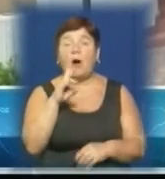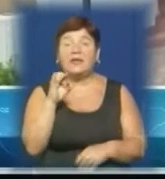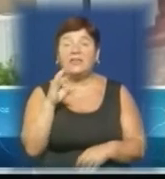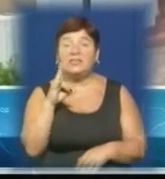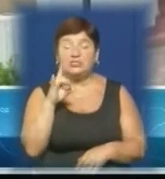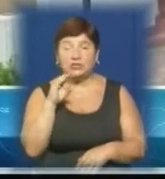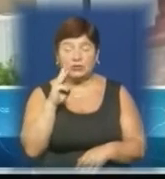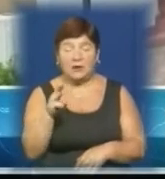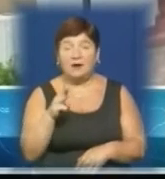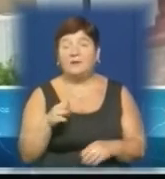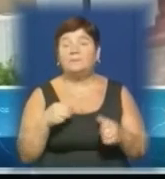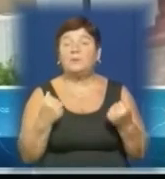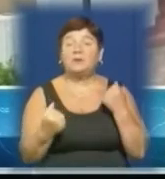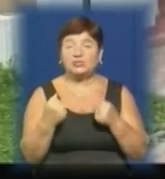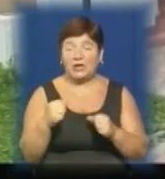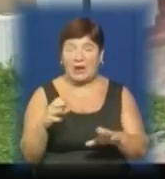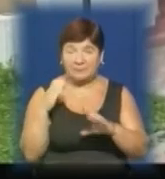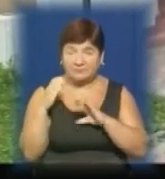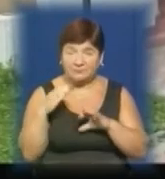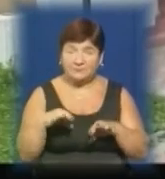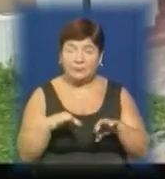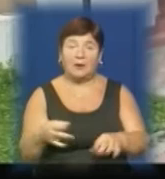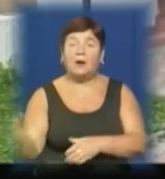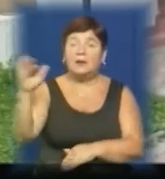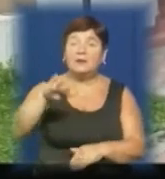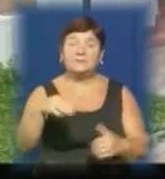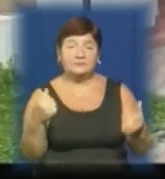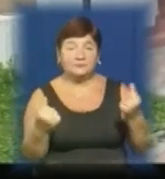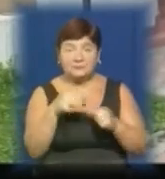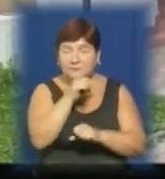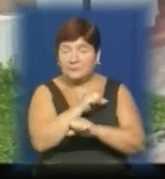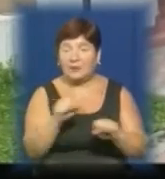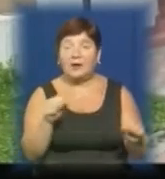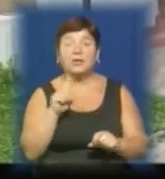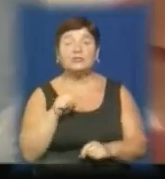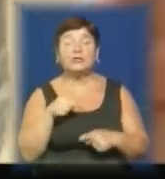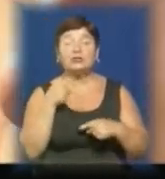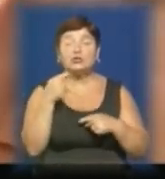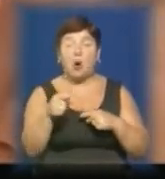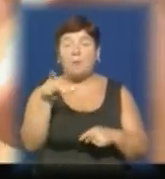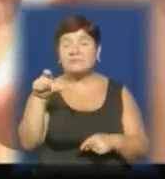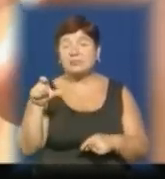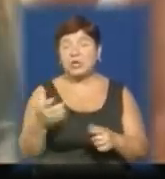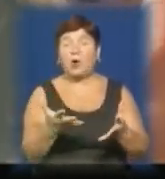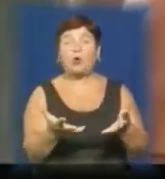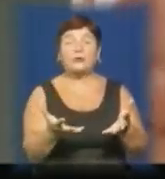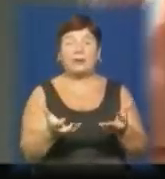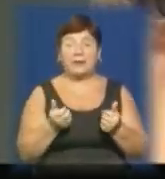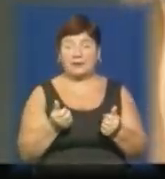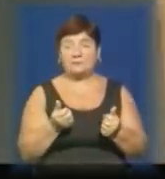Вантажівка в'їхала у к'ювет, водій не впорався з керуванням, через що пасажир отримав